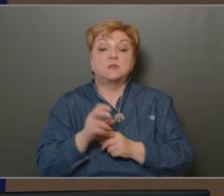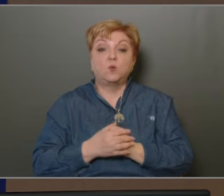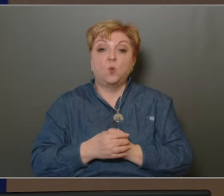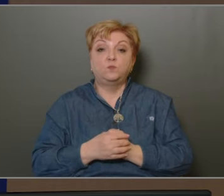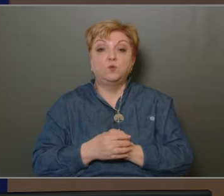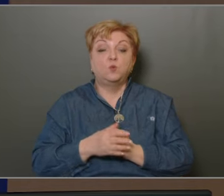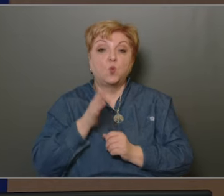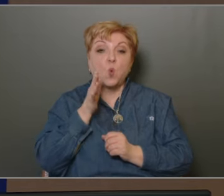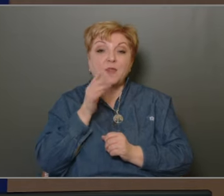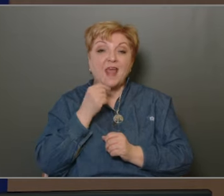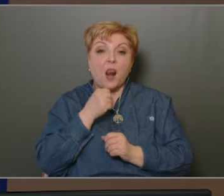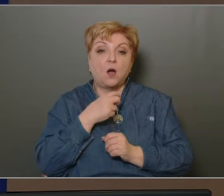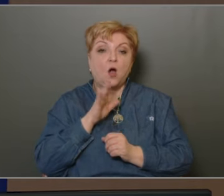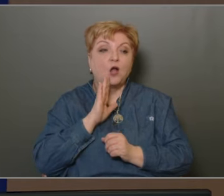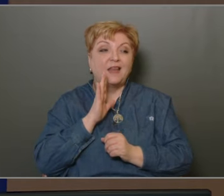Attila.